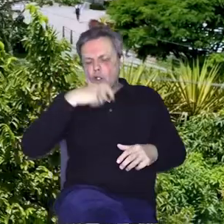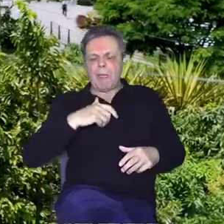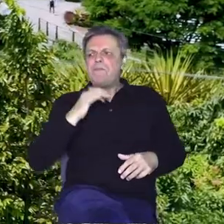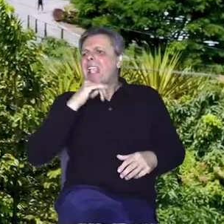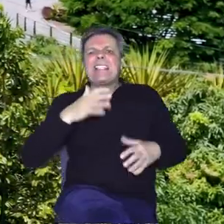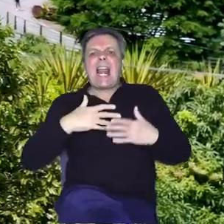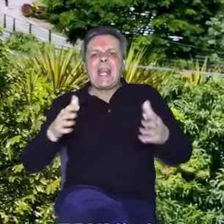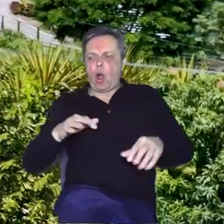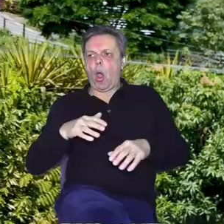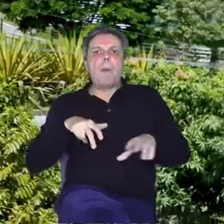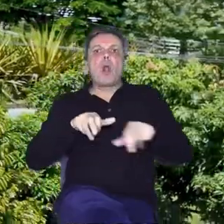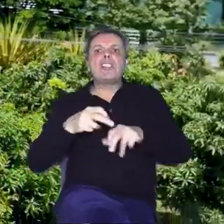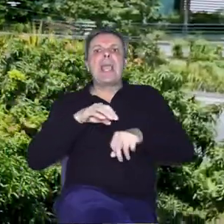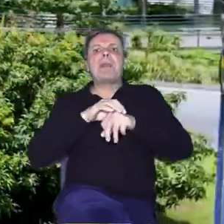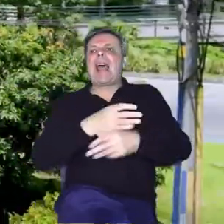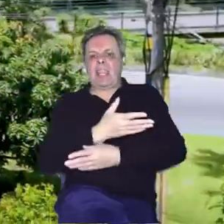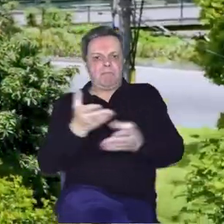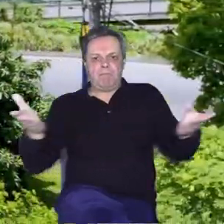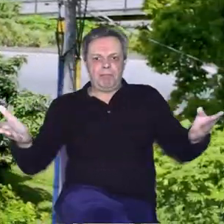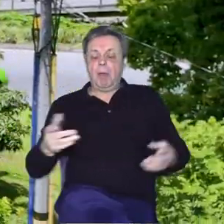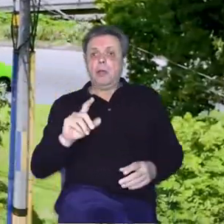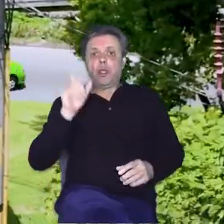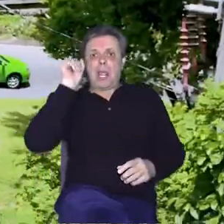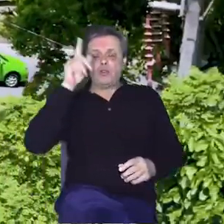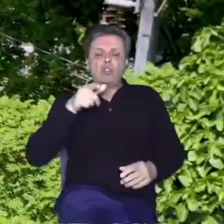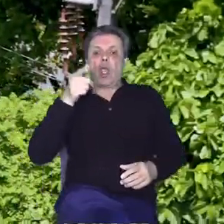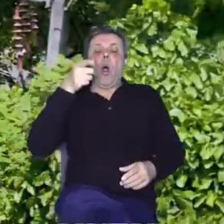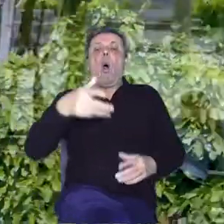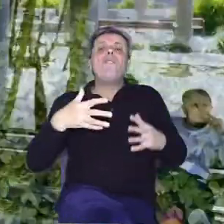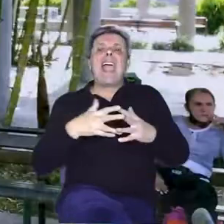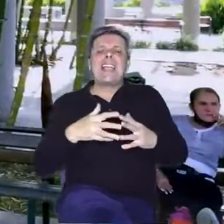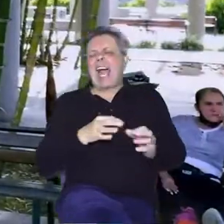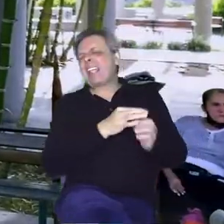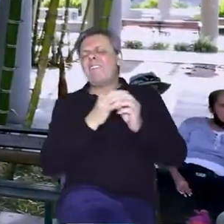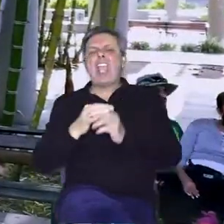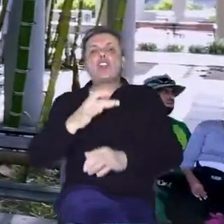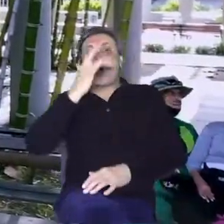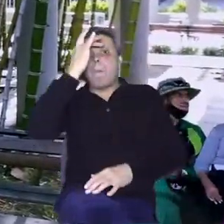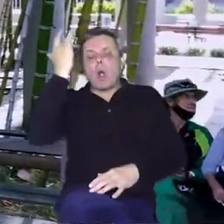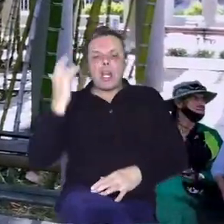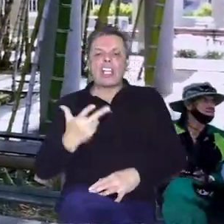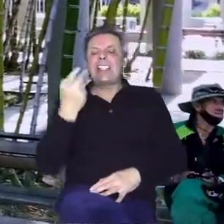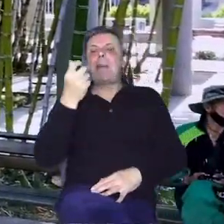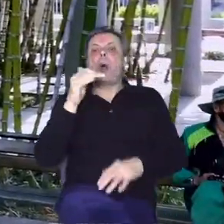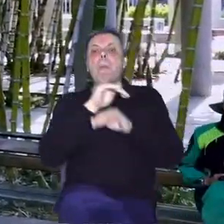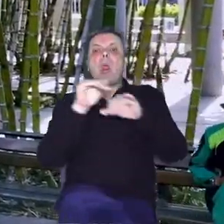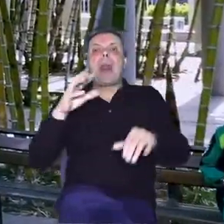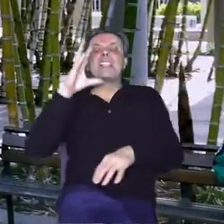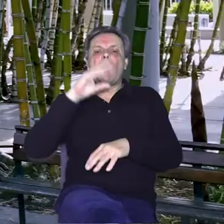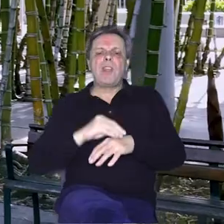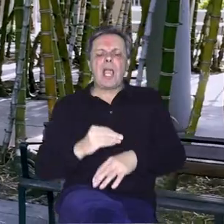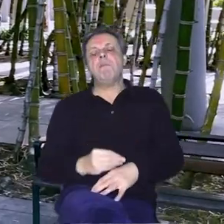Zelenilo prolaznike prati na sve strane, čemu se nije čuditi, jer ovaj grad vječnog proljeća s tri pol milijuna